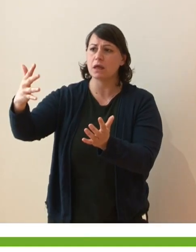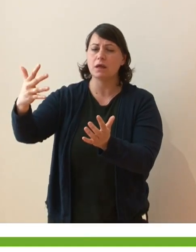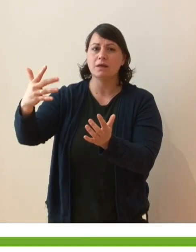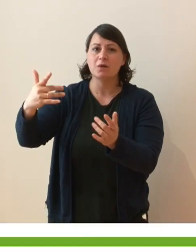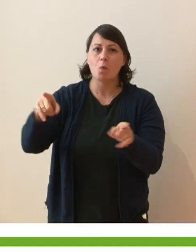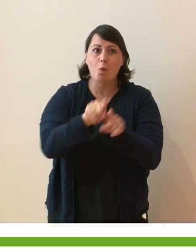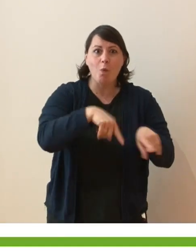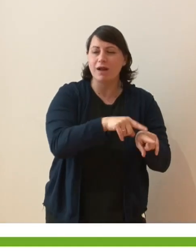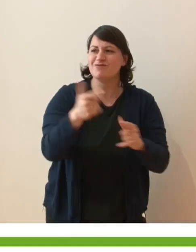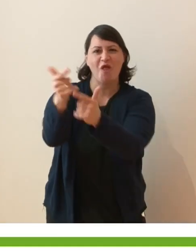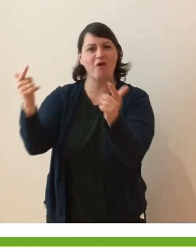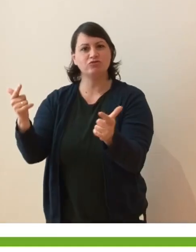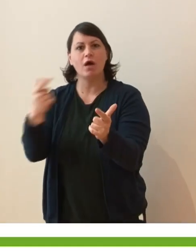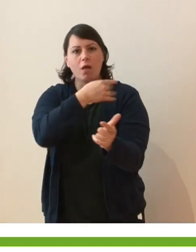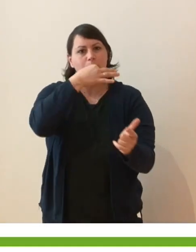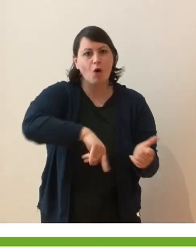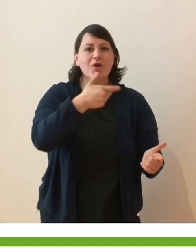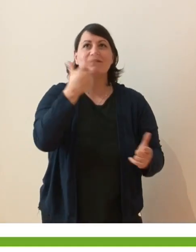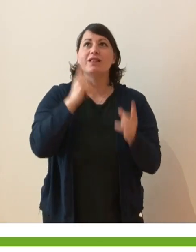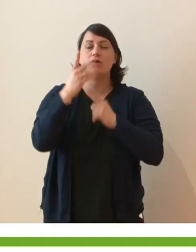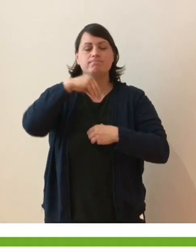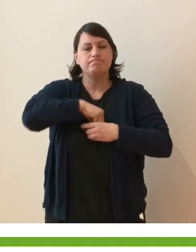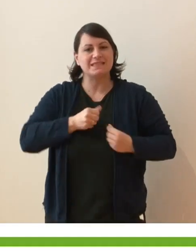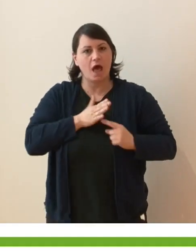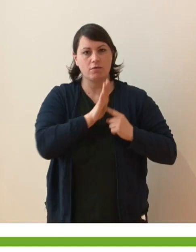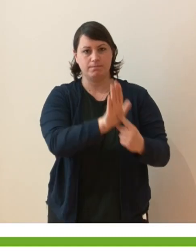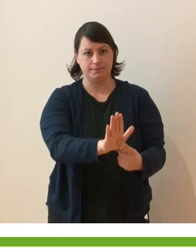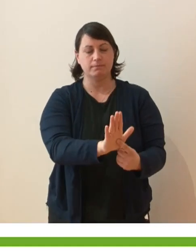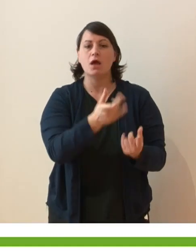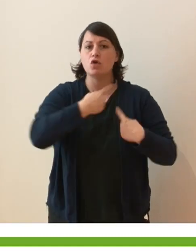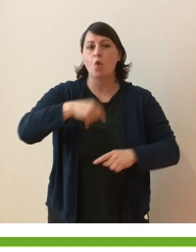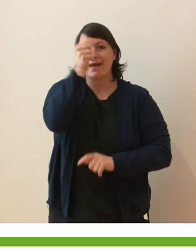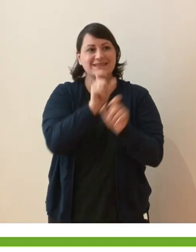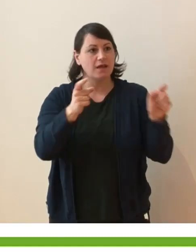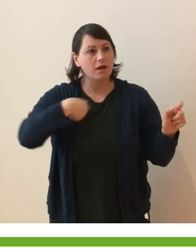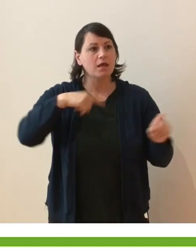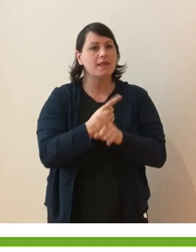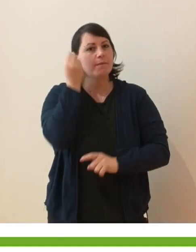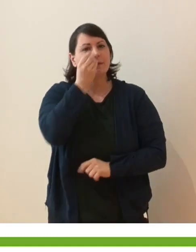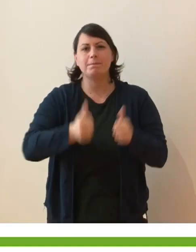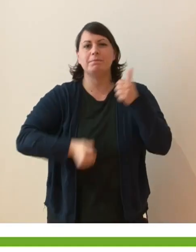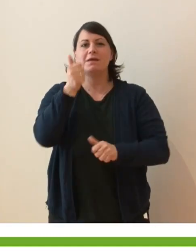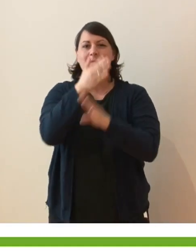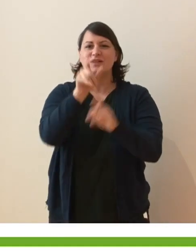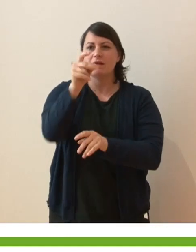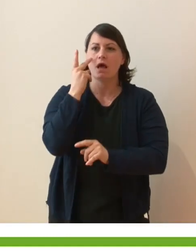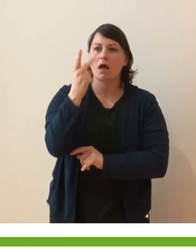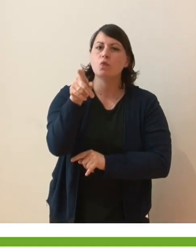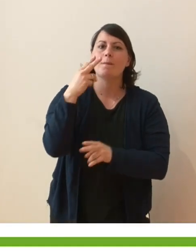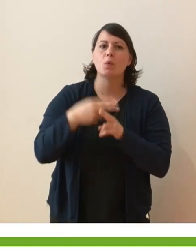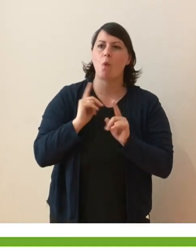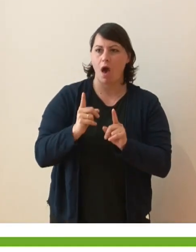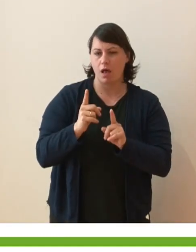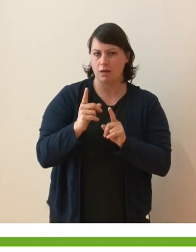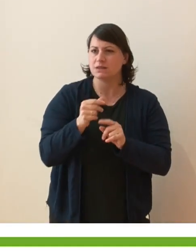E allora forse la prima domanda che dobbiamo farci da cristiani è tu di che cosa hai bisogno? Che cosa ti serve?